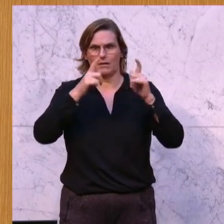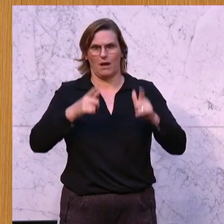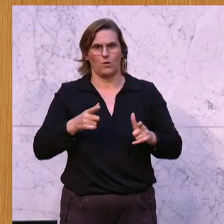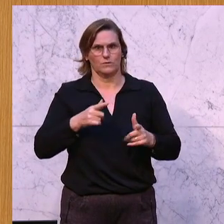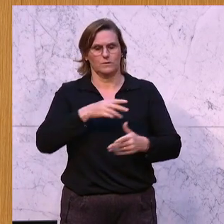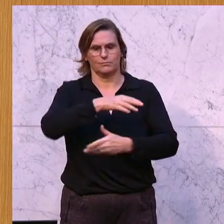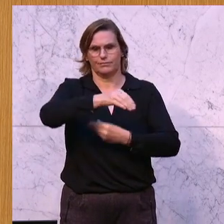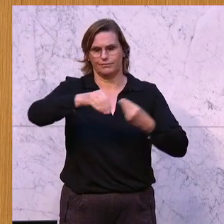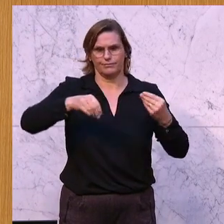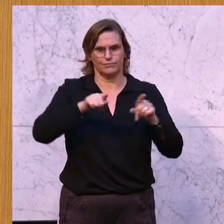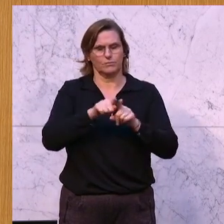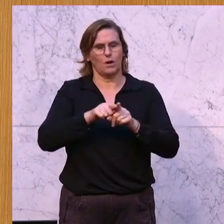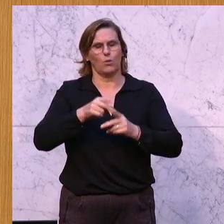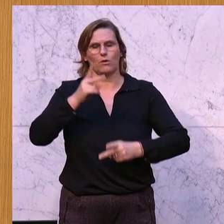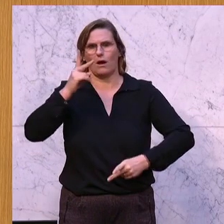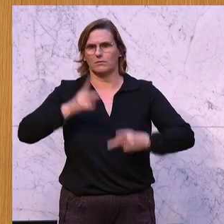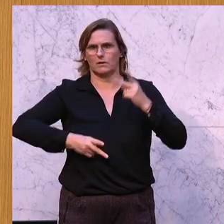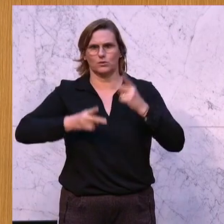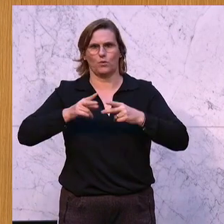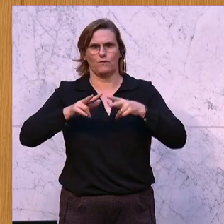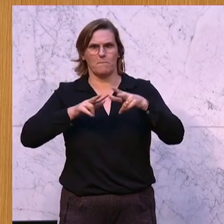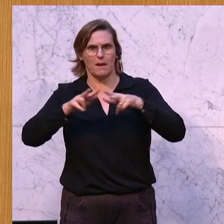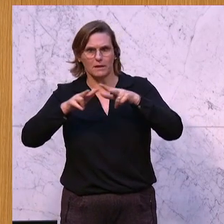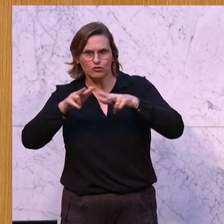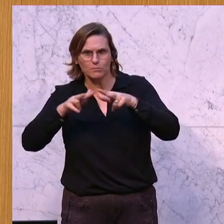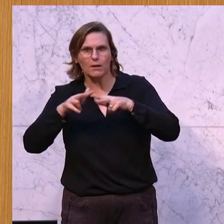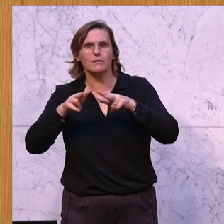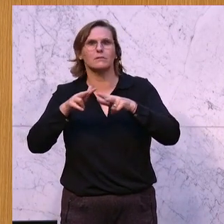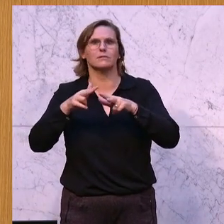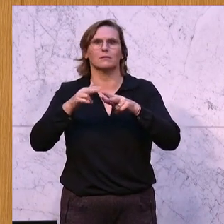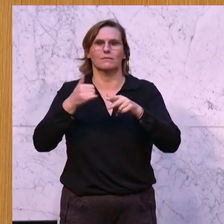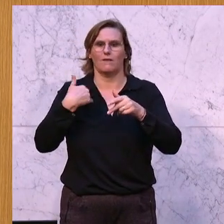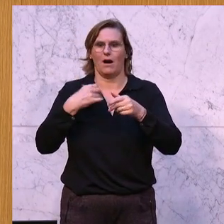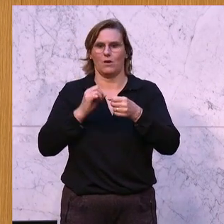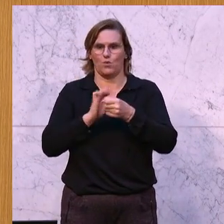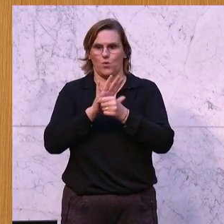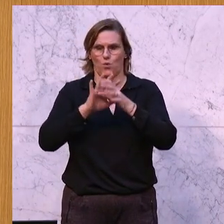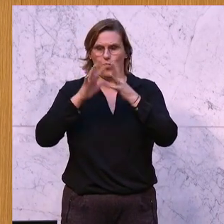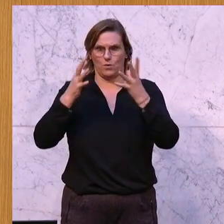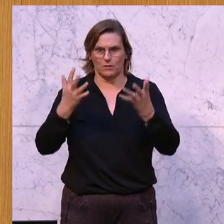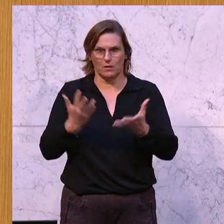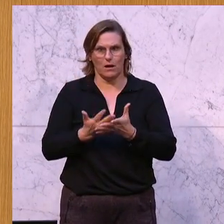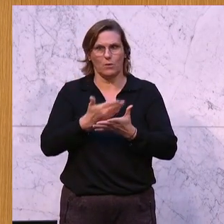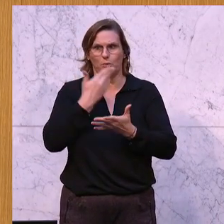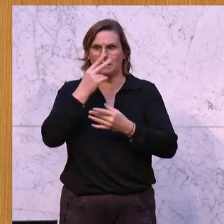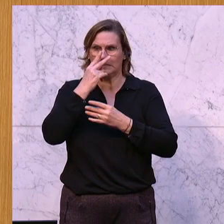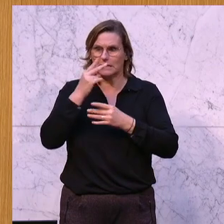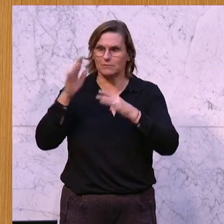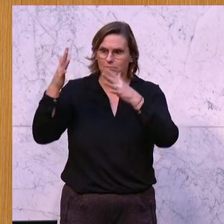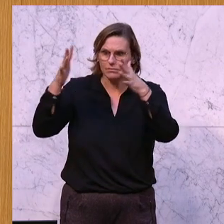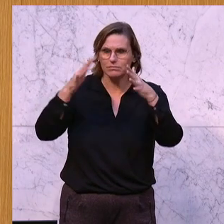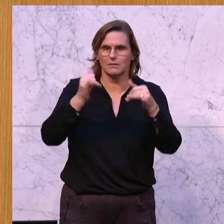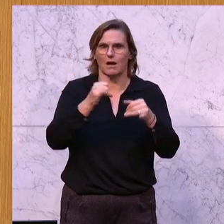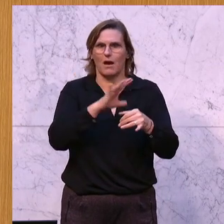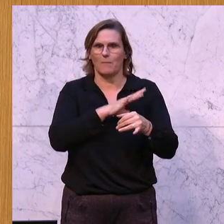katastrophalen Krisenmanagement während der Corona-Zeit zu tun gehabt, wo man zwar die Helden des Alltags beklatscht hat, aber auf die Probleme nicht eingegangen ist, wo man die Mitarbeiter mit